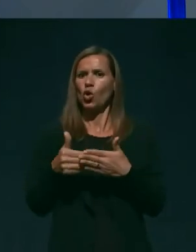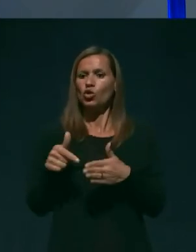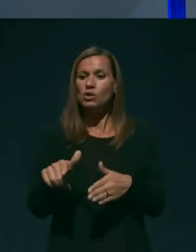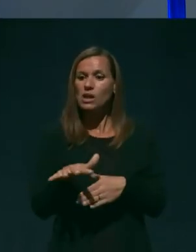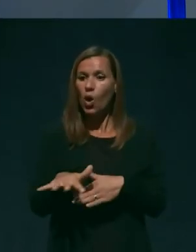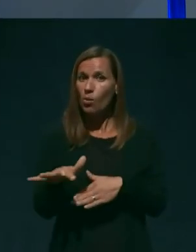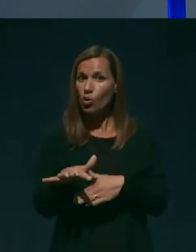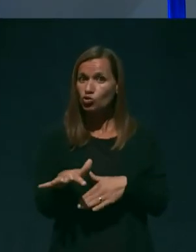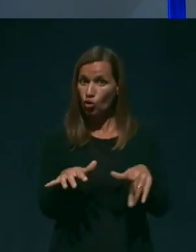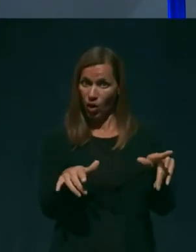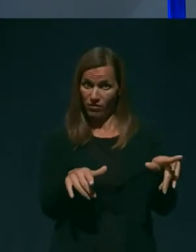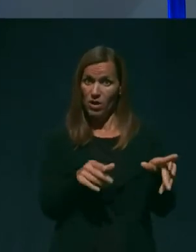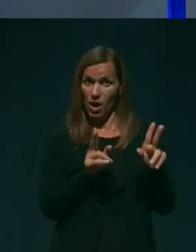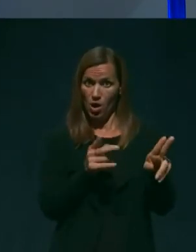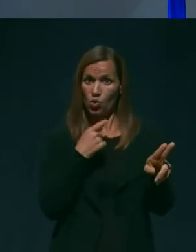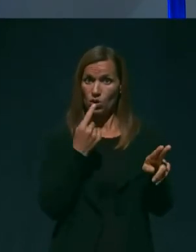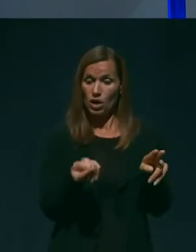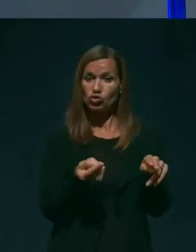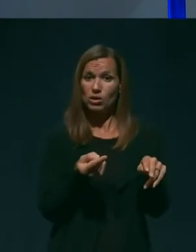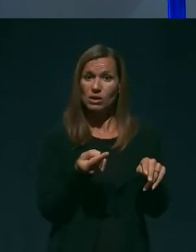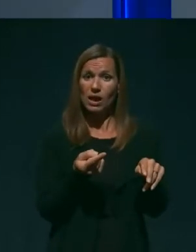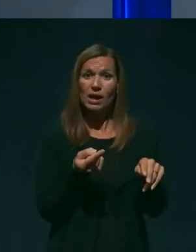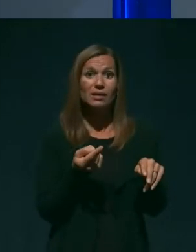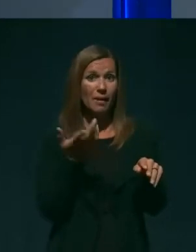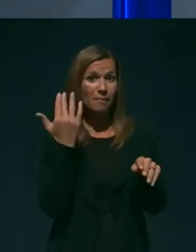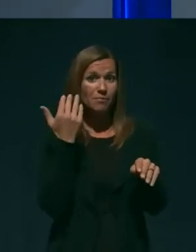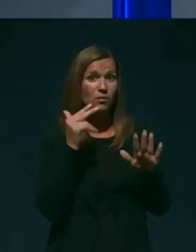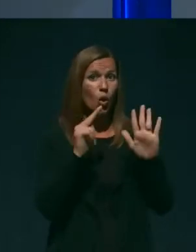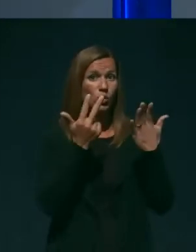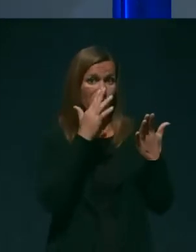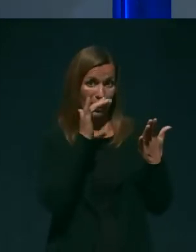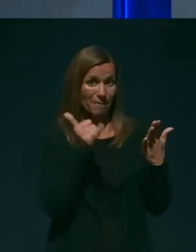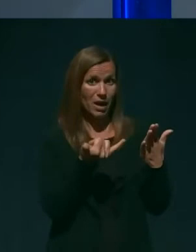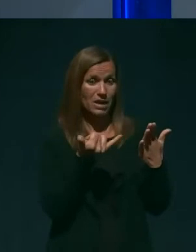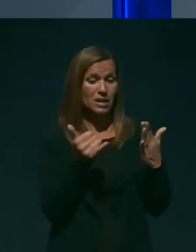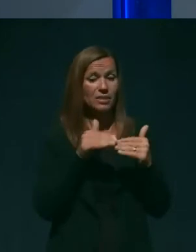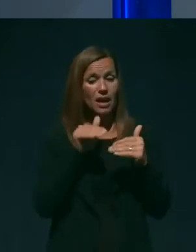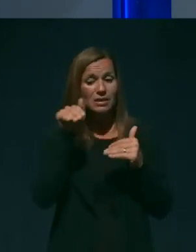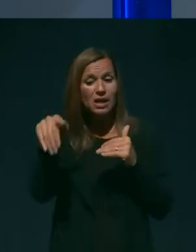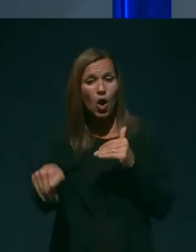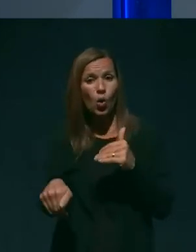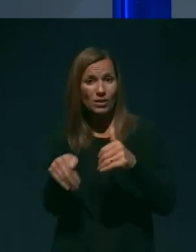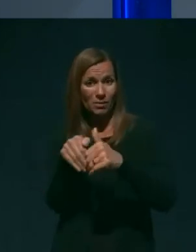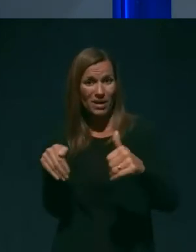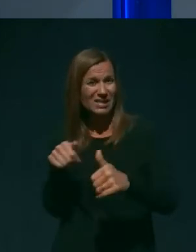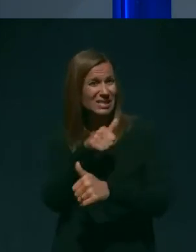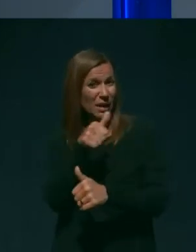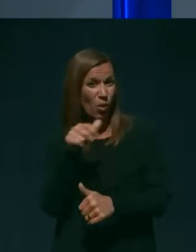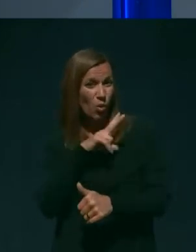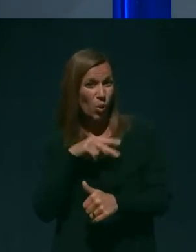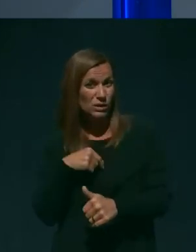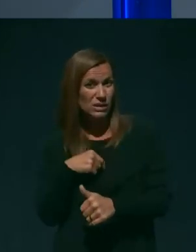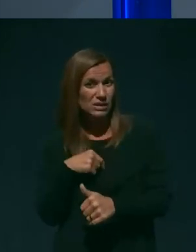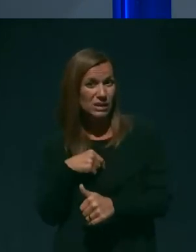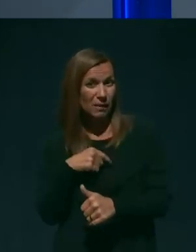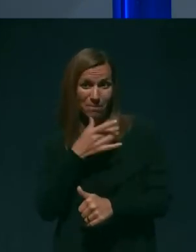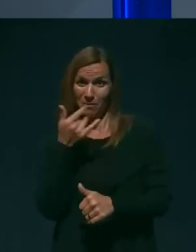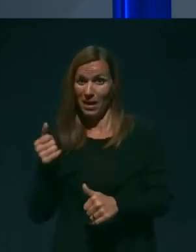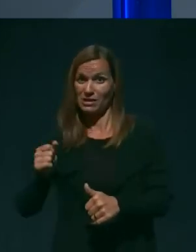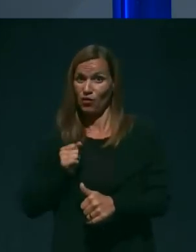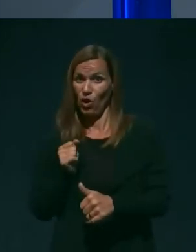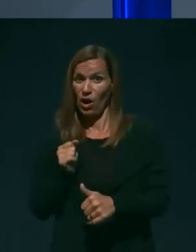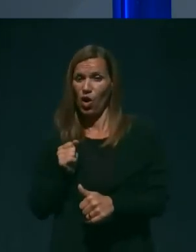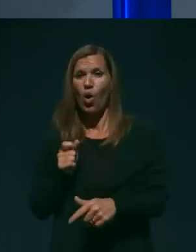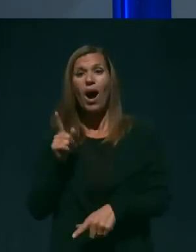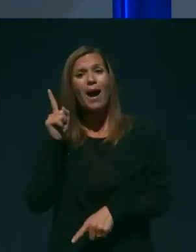z večjo gotovstvo rečete, da ste bili takrat 8. maja, torej tej zahodnji meji samo policisti in ne pa tudi vojaki, kar domačini pa